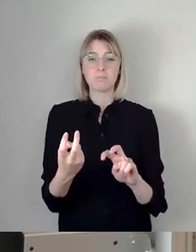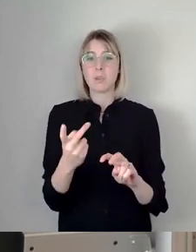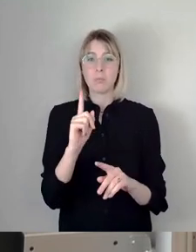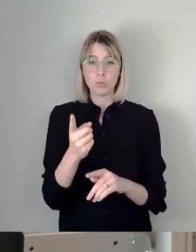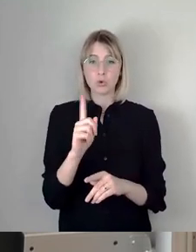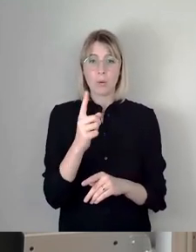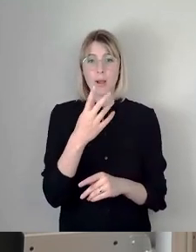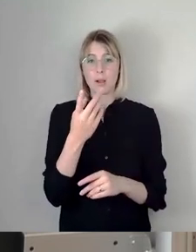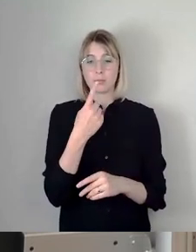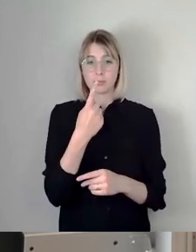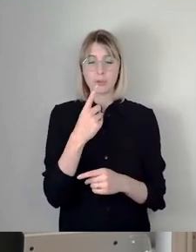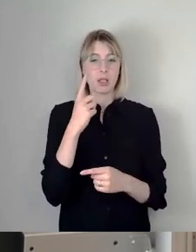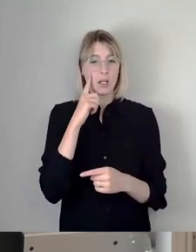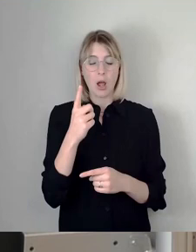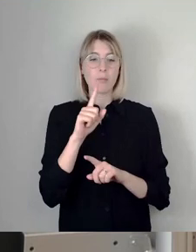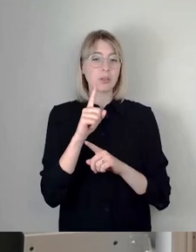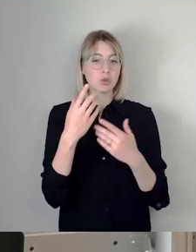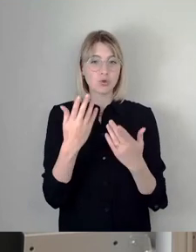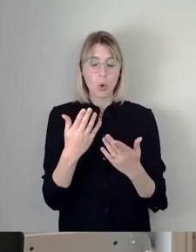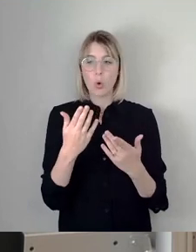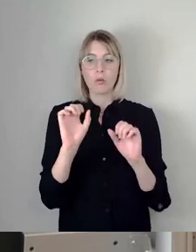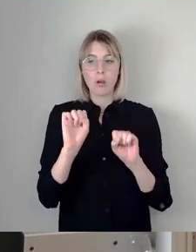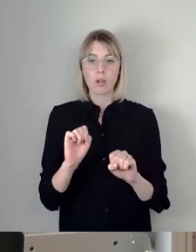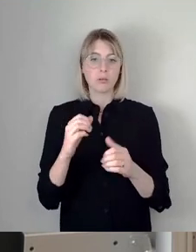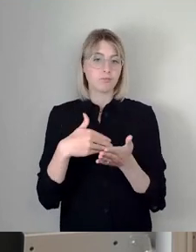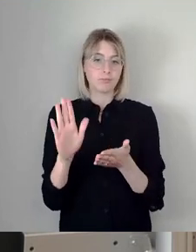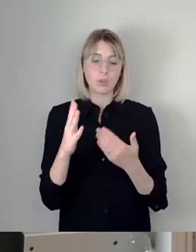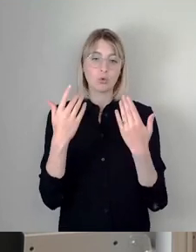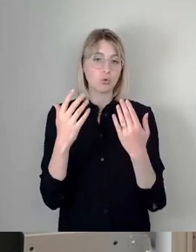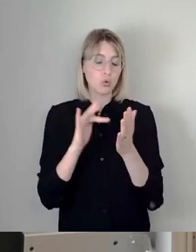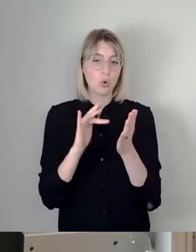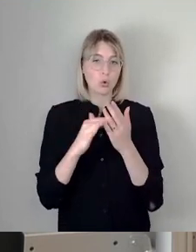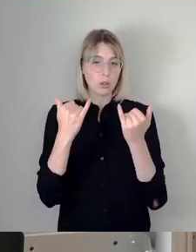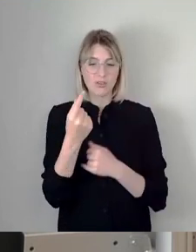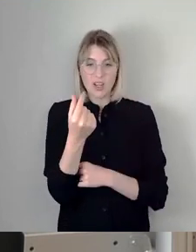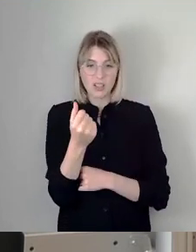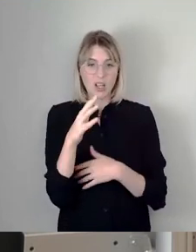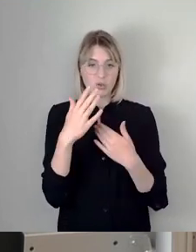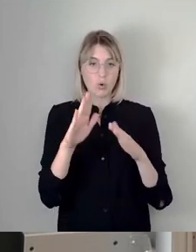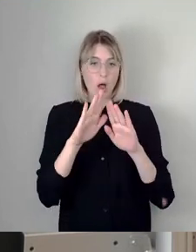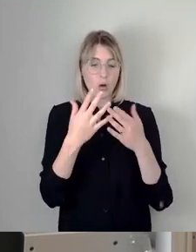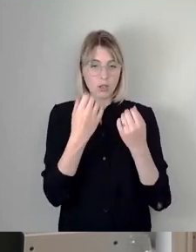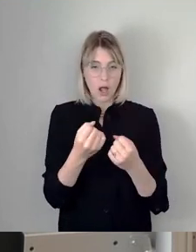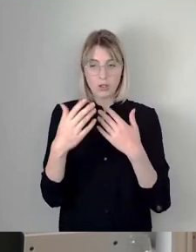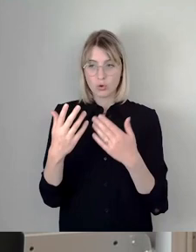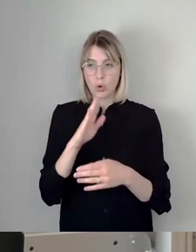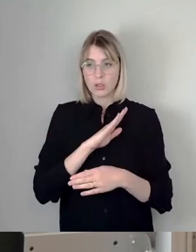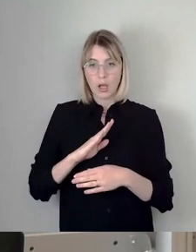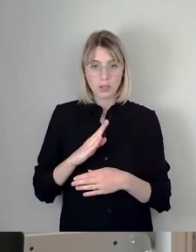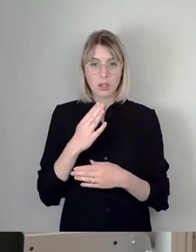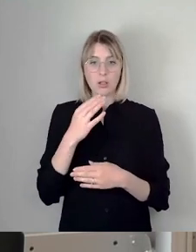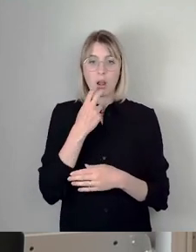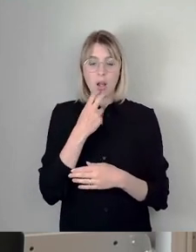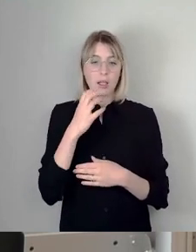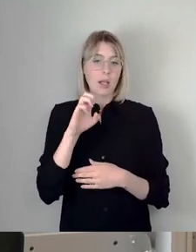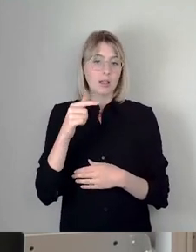wird man sich verabschieden müssen, wenn man ehrlich ist. Weil das lässt sich finanziell in den Haushalten der Landeshauptstadt und auch bei Sachsen Energie ETC nicht darstellen.